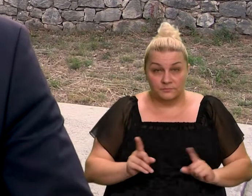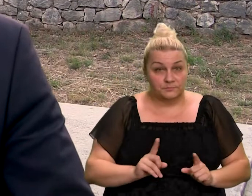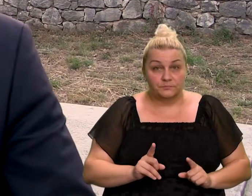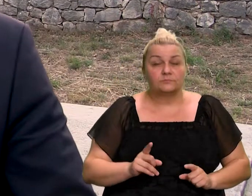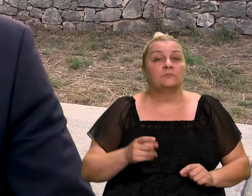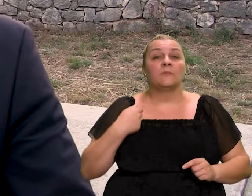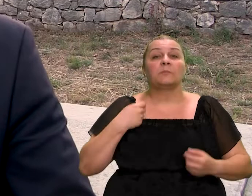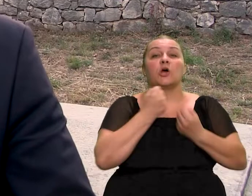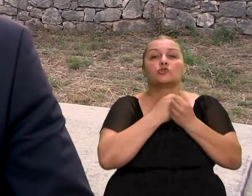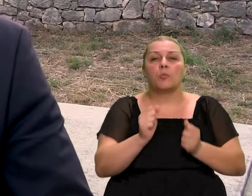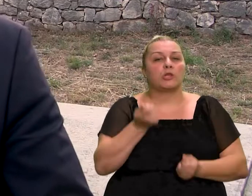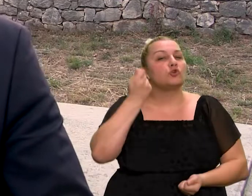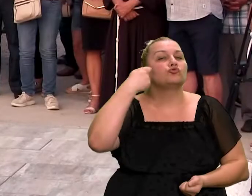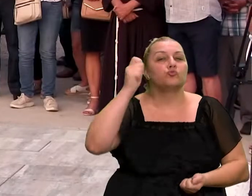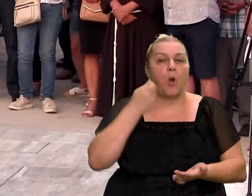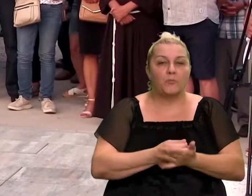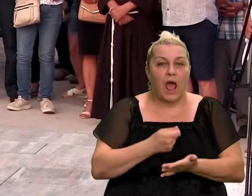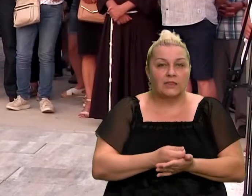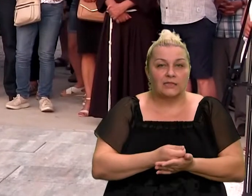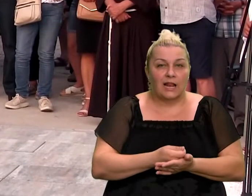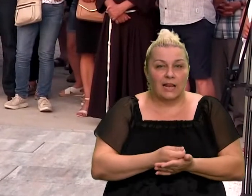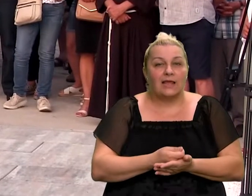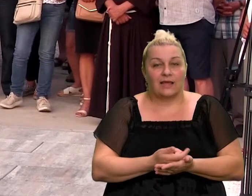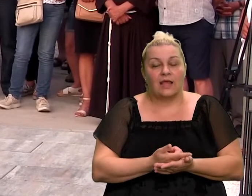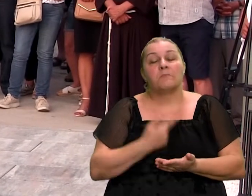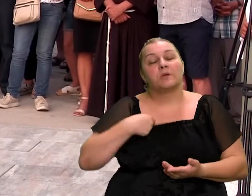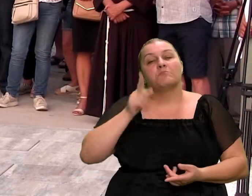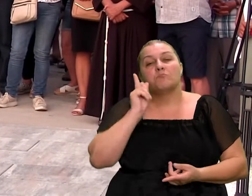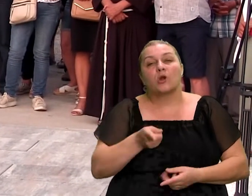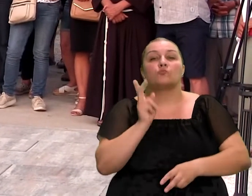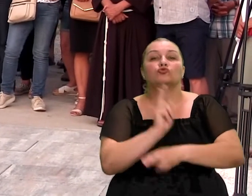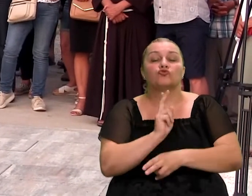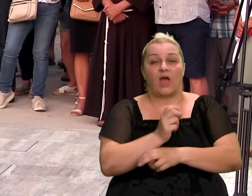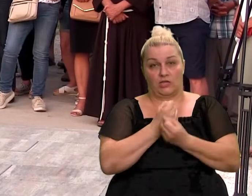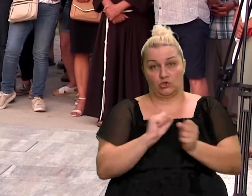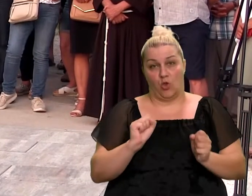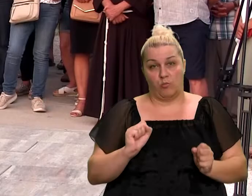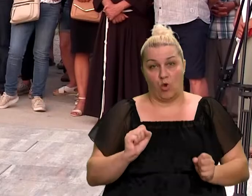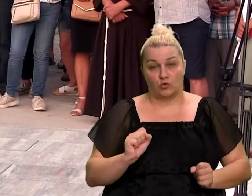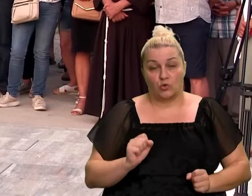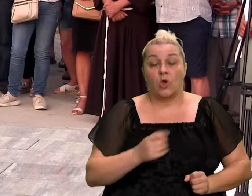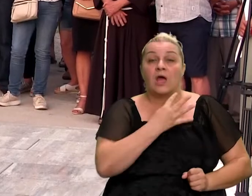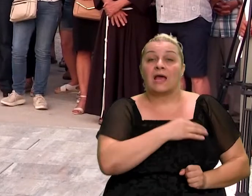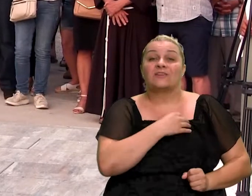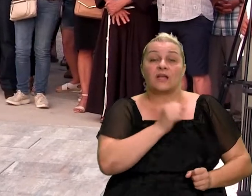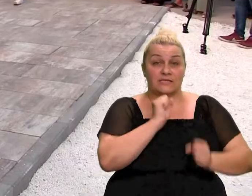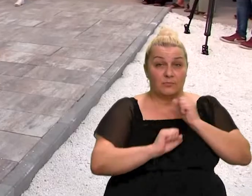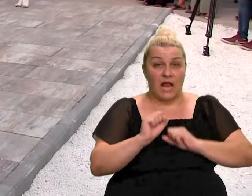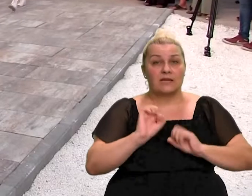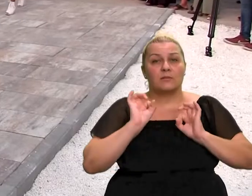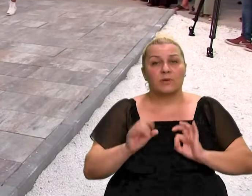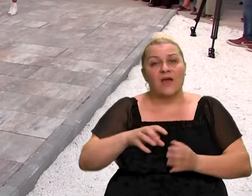skupo plaćena i da ju moramo čuvati. Hrvatski branitelji su najsnažniji kamen